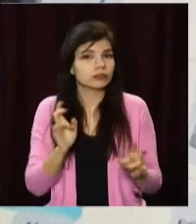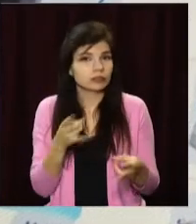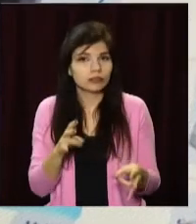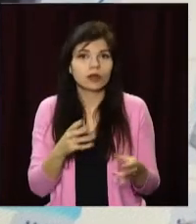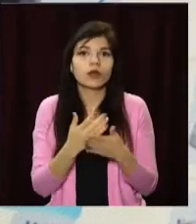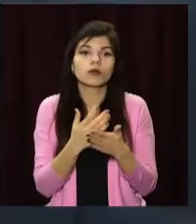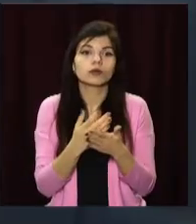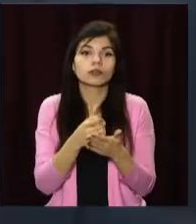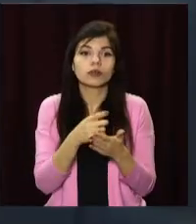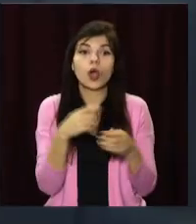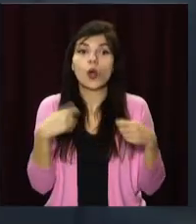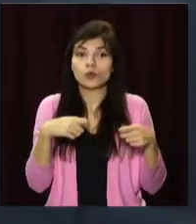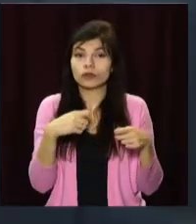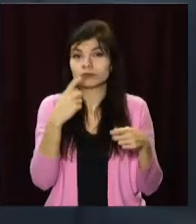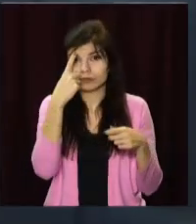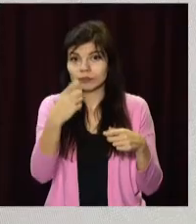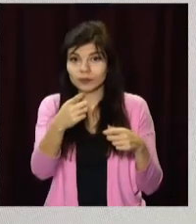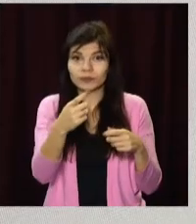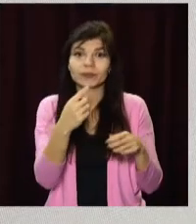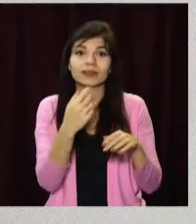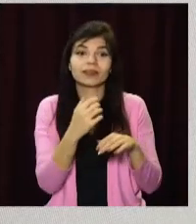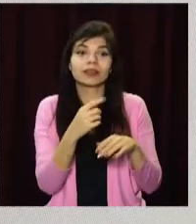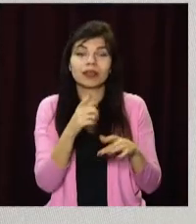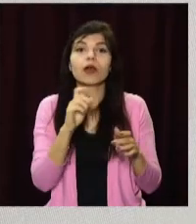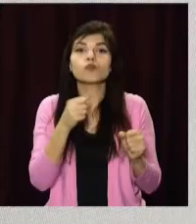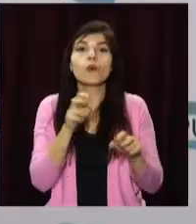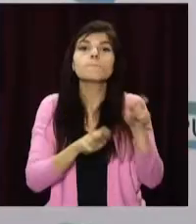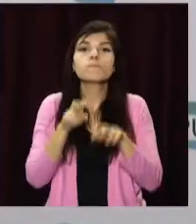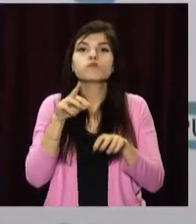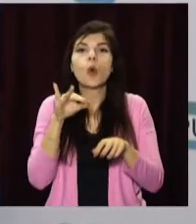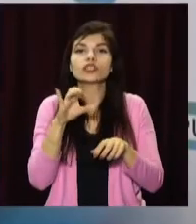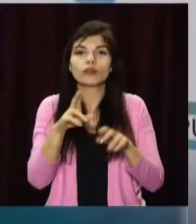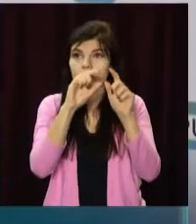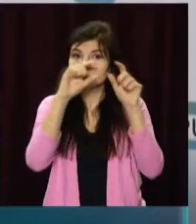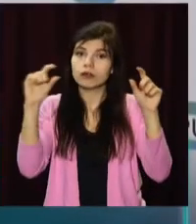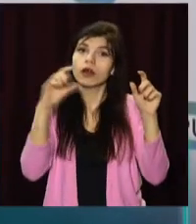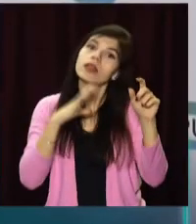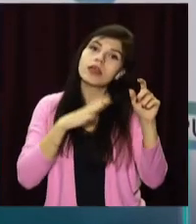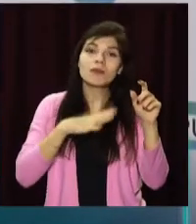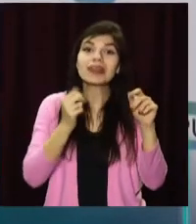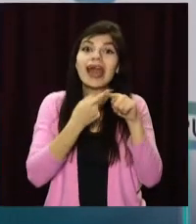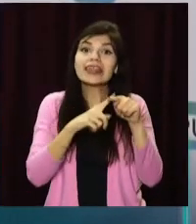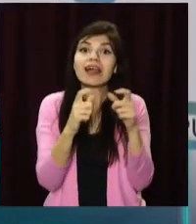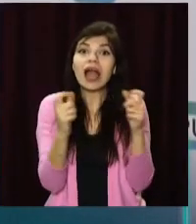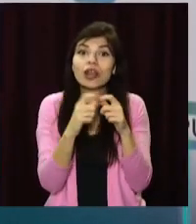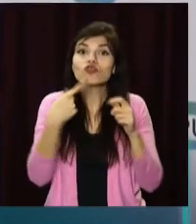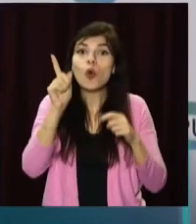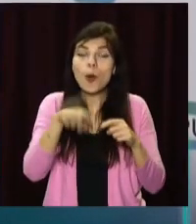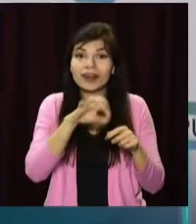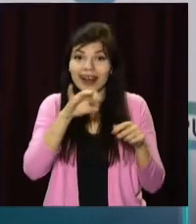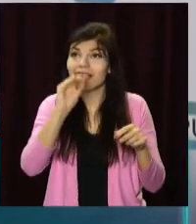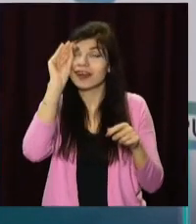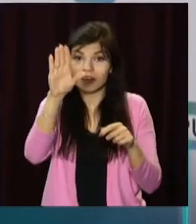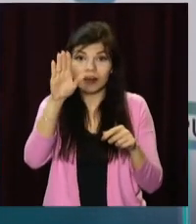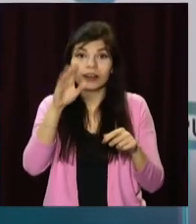акції та пропозиції. Після отримання реквізитів або карти, на яку продавець сказав, що переводити гроші, вбити в поїзкові в